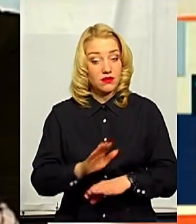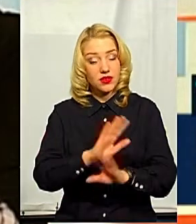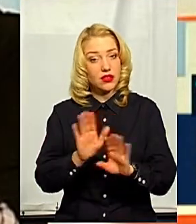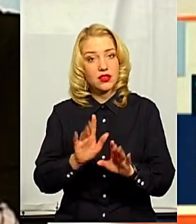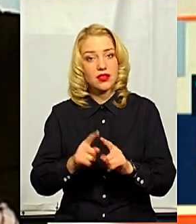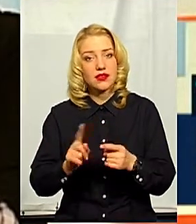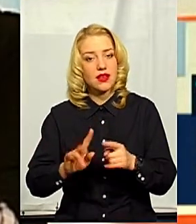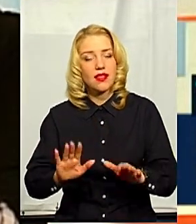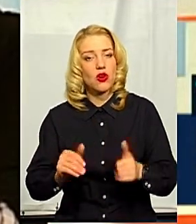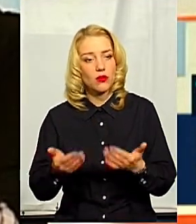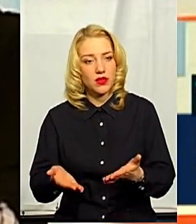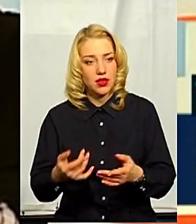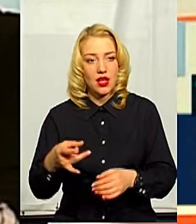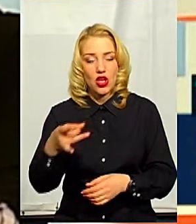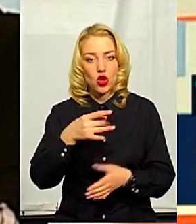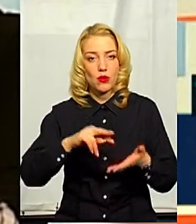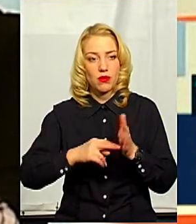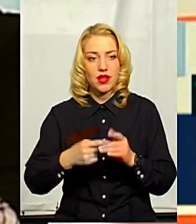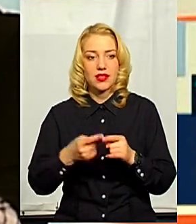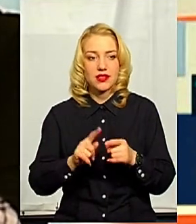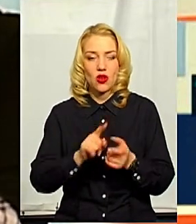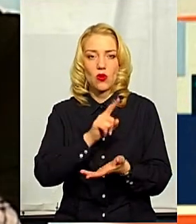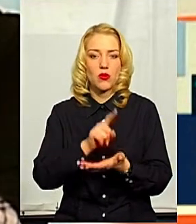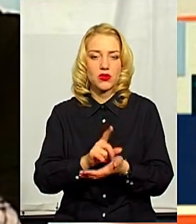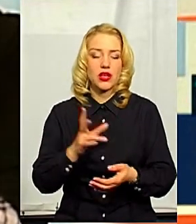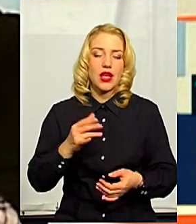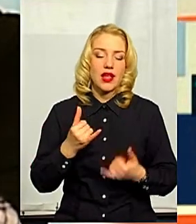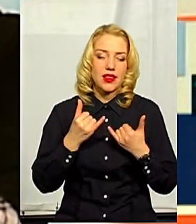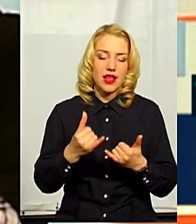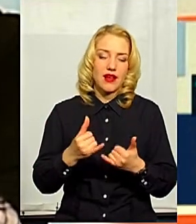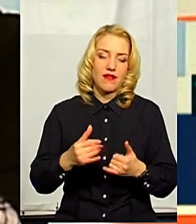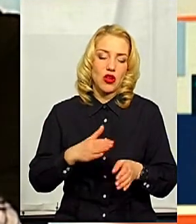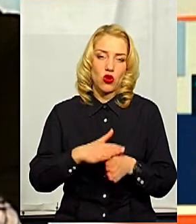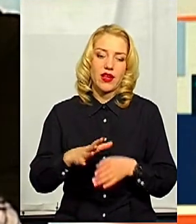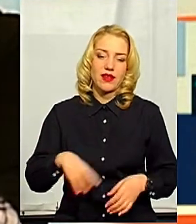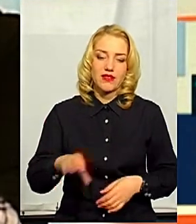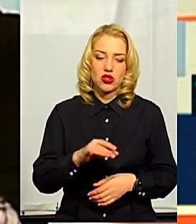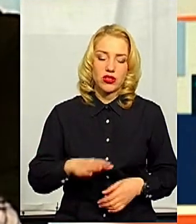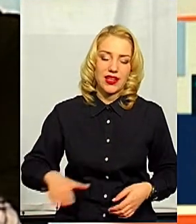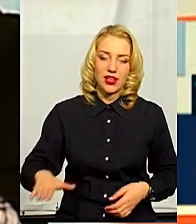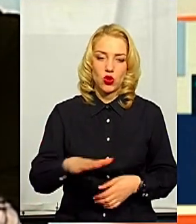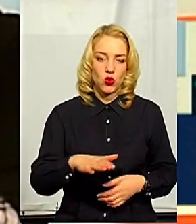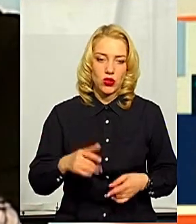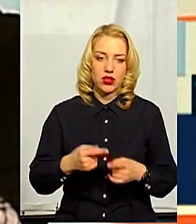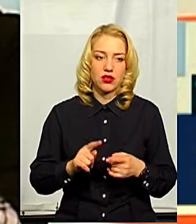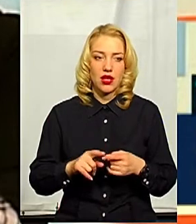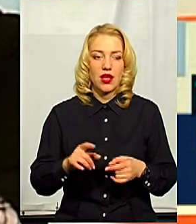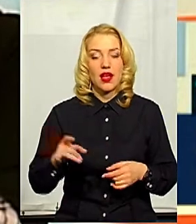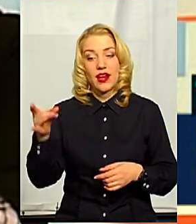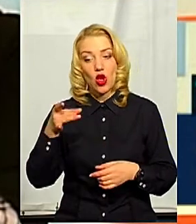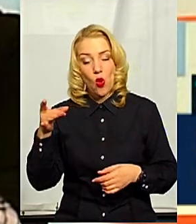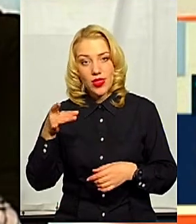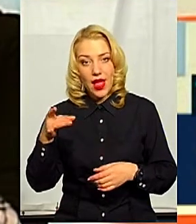рекомендаційний характер. Регіональний план є обов'язковим для виконання на всій території області. На основі регіонального плану приймаються місцеві плани.